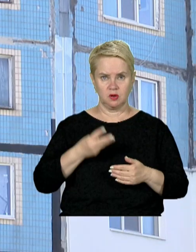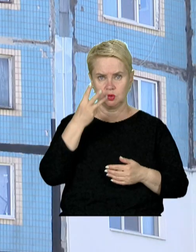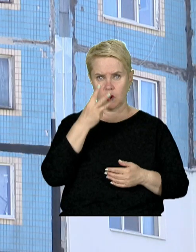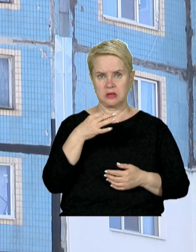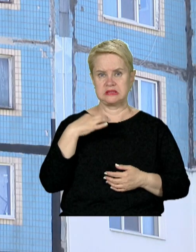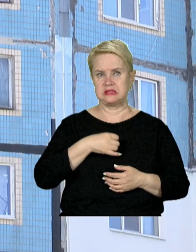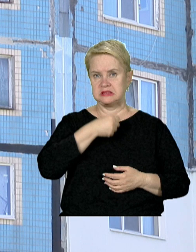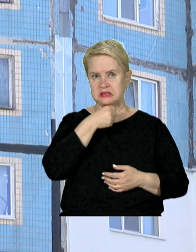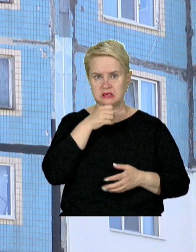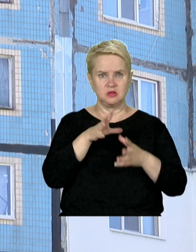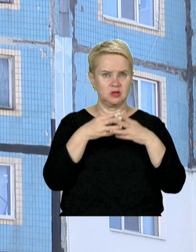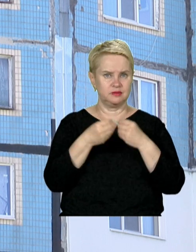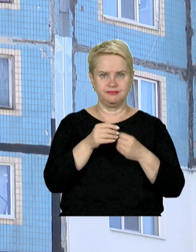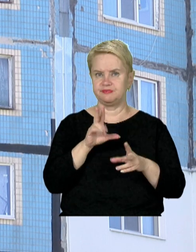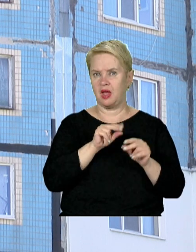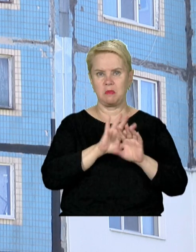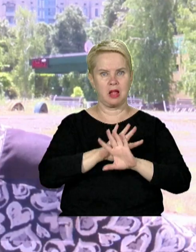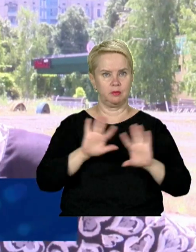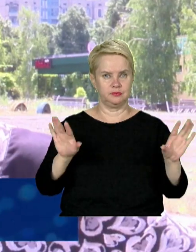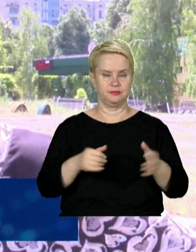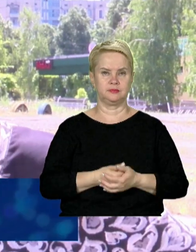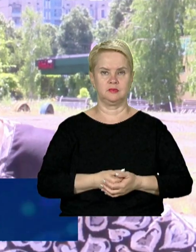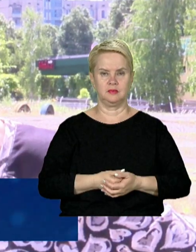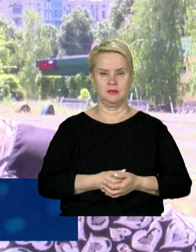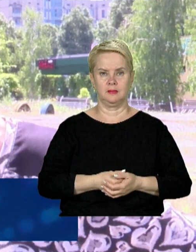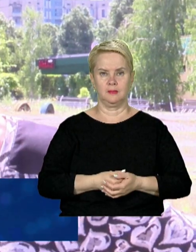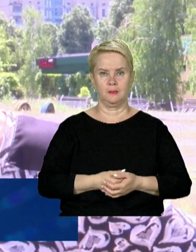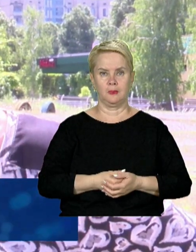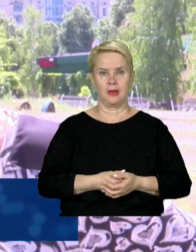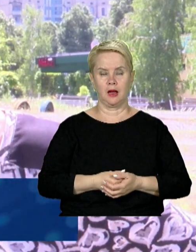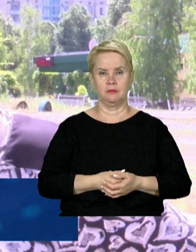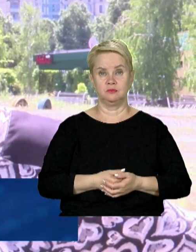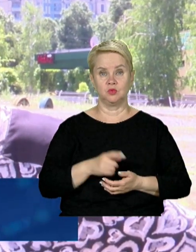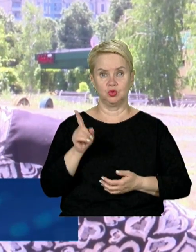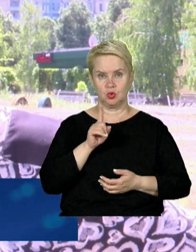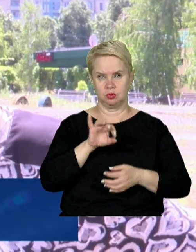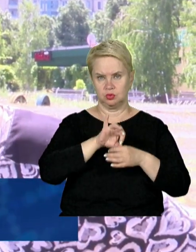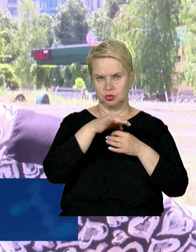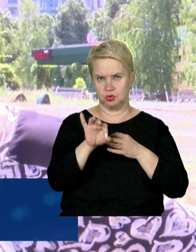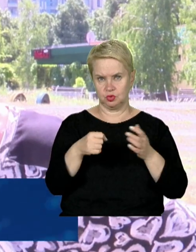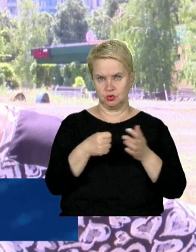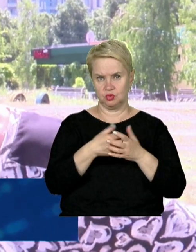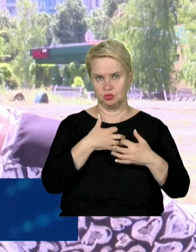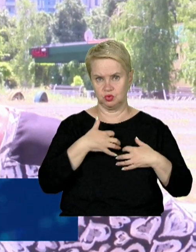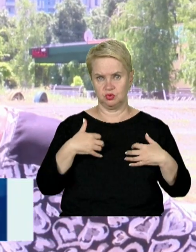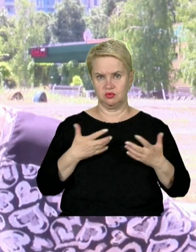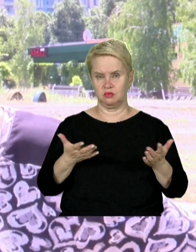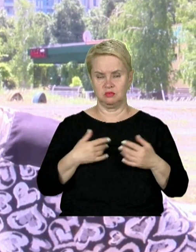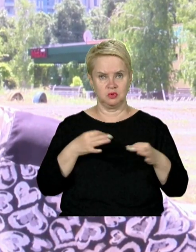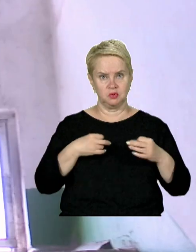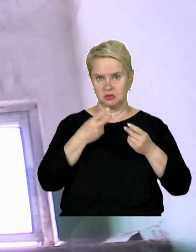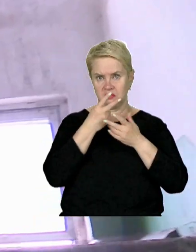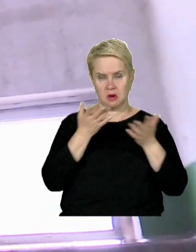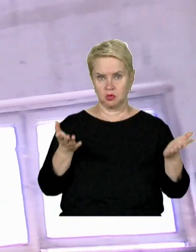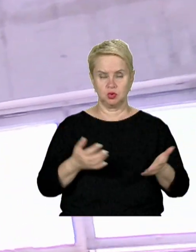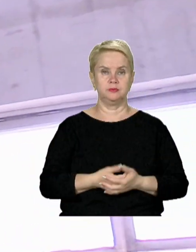дорослими синами і родина не зовсім благонадійна. Небагонадійна. Ну, щоб жистокось до животних, я ніколи не